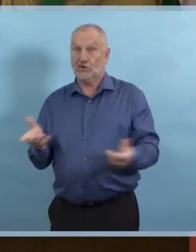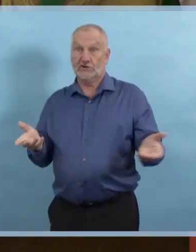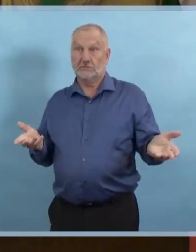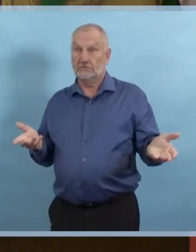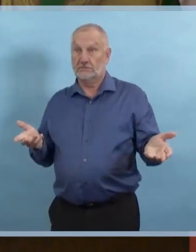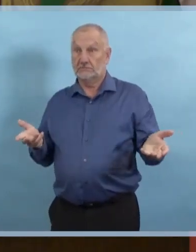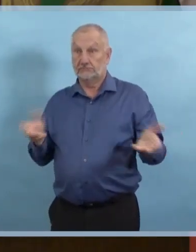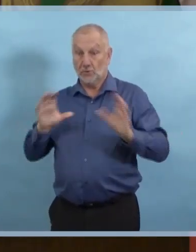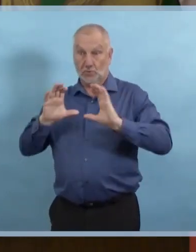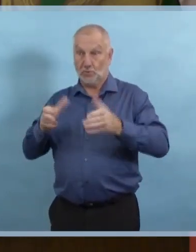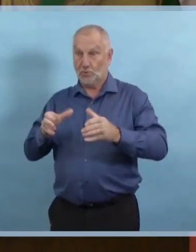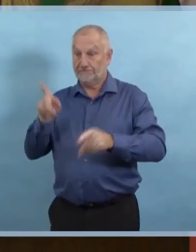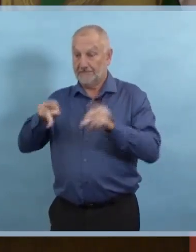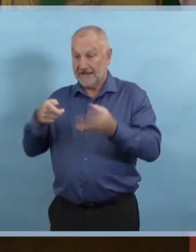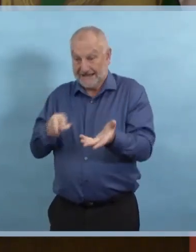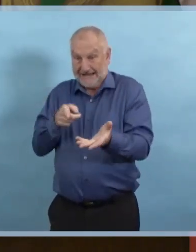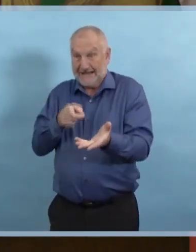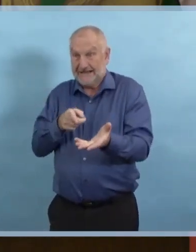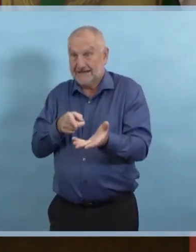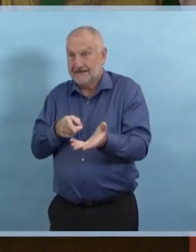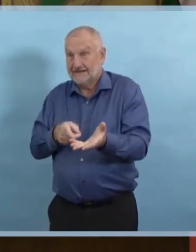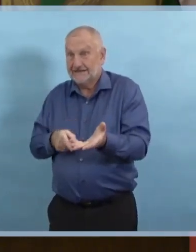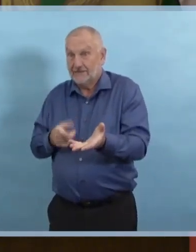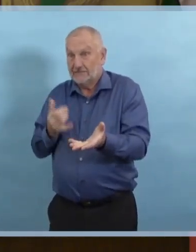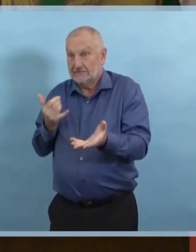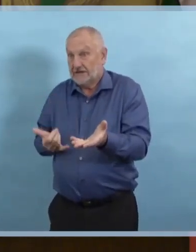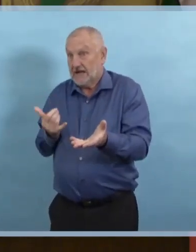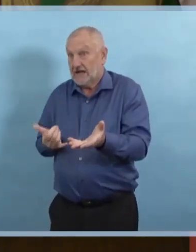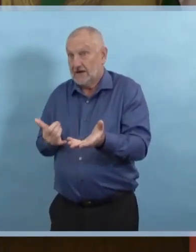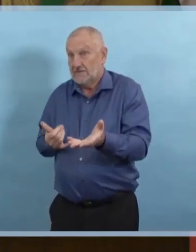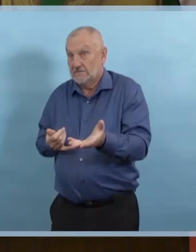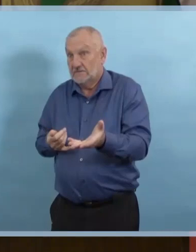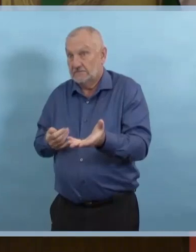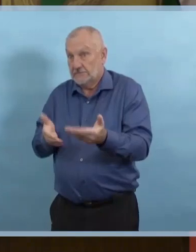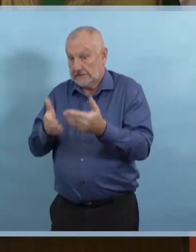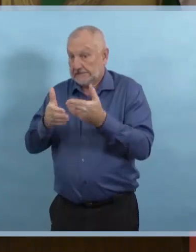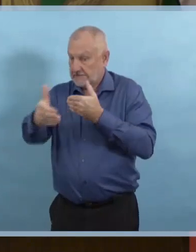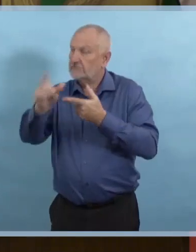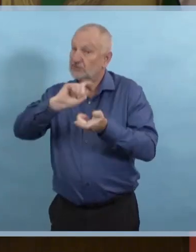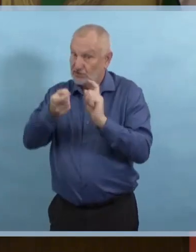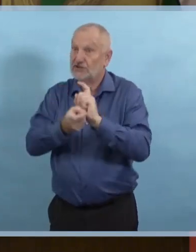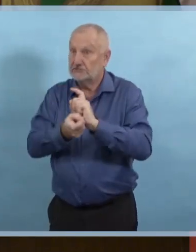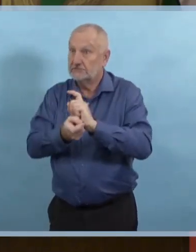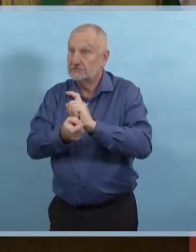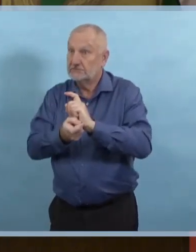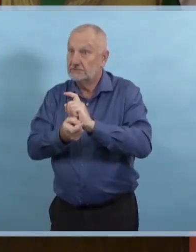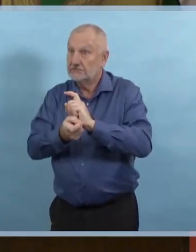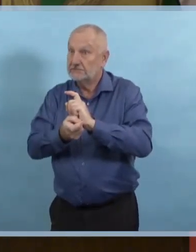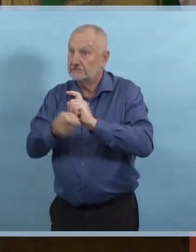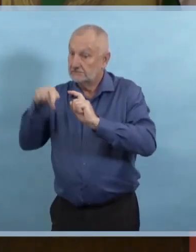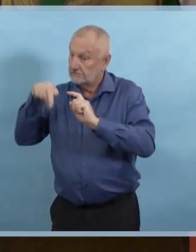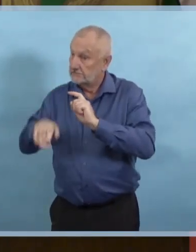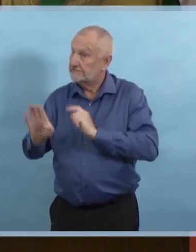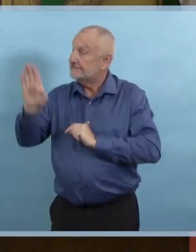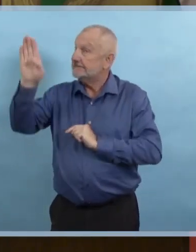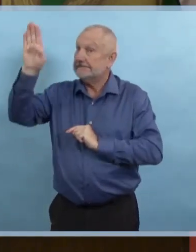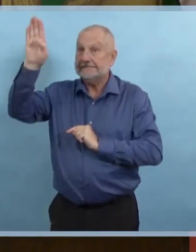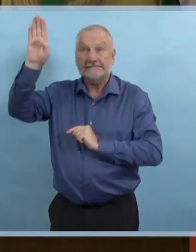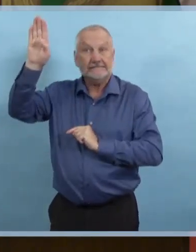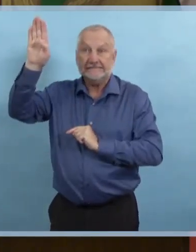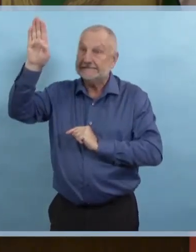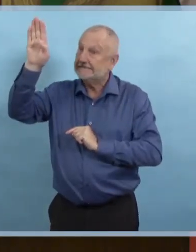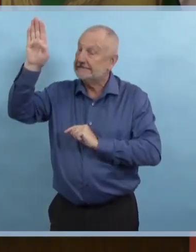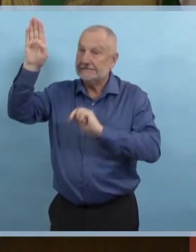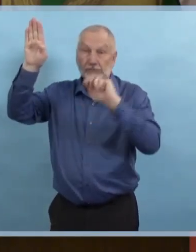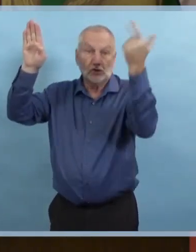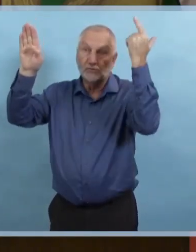choses prendre la mauvaise direction. Et nous devons faire autant que possible. Nous devons réduire le nombre de contacts que